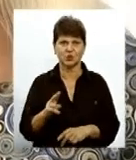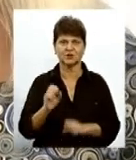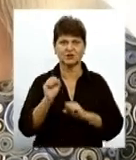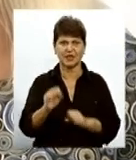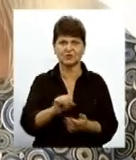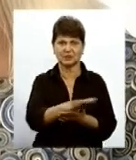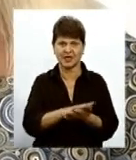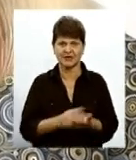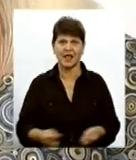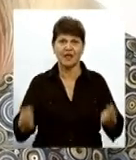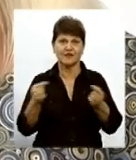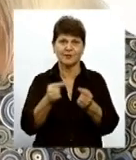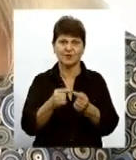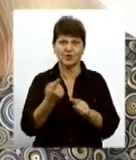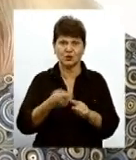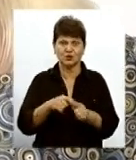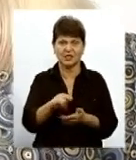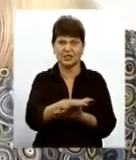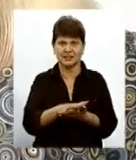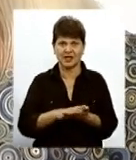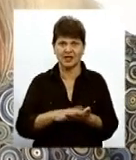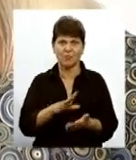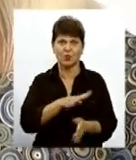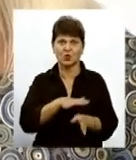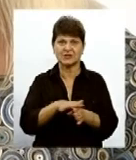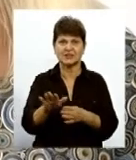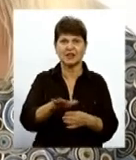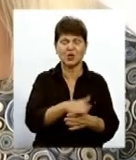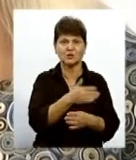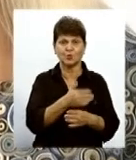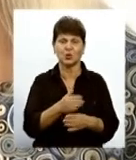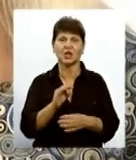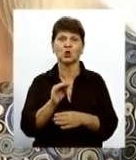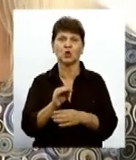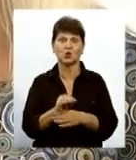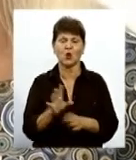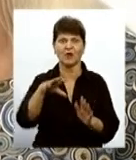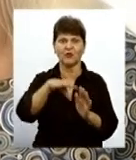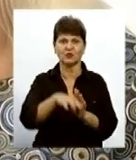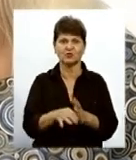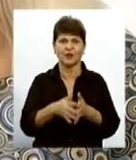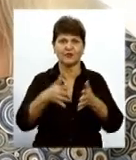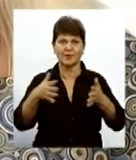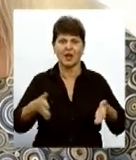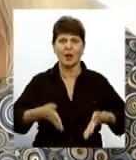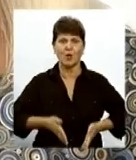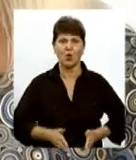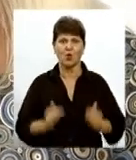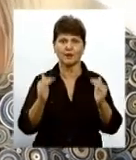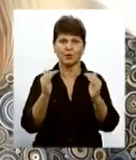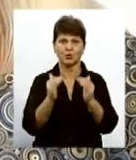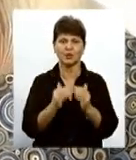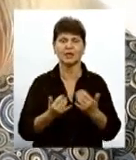І відповідно до цих заяв було здійснено розподіл Додатково ми також включили найбільше пологові будинки